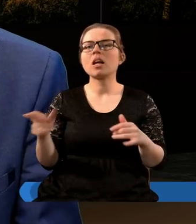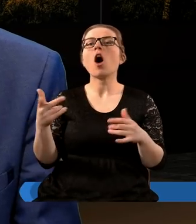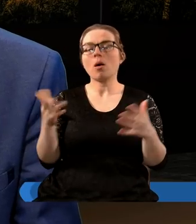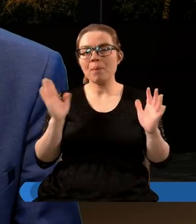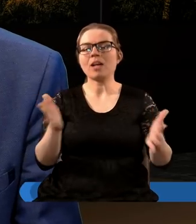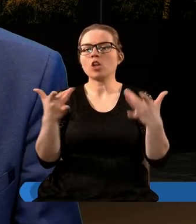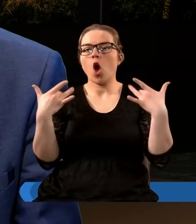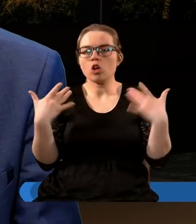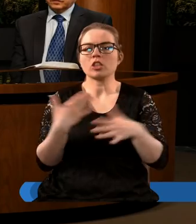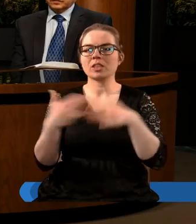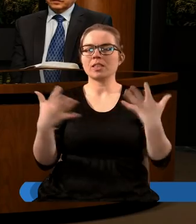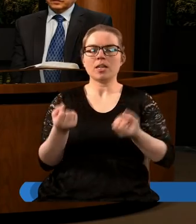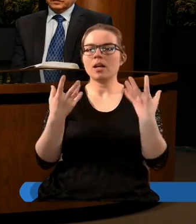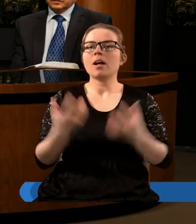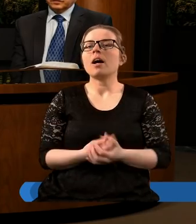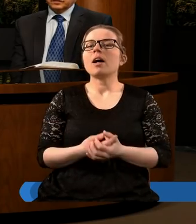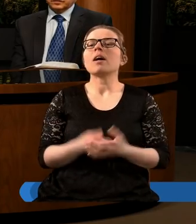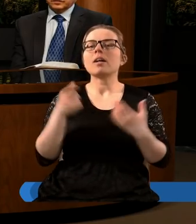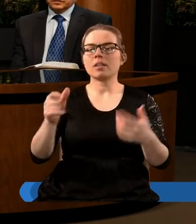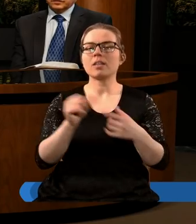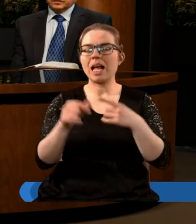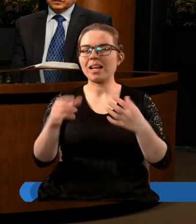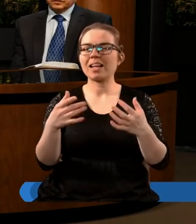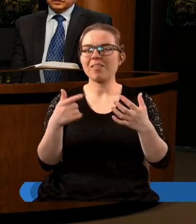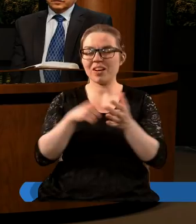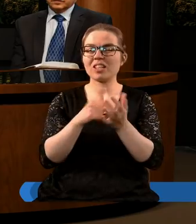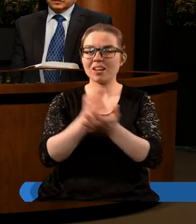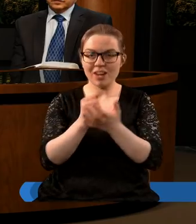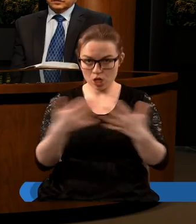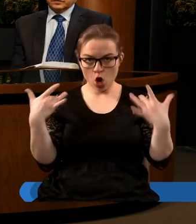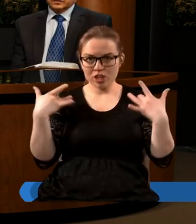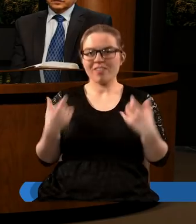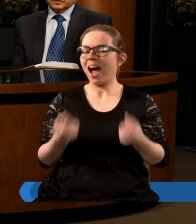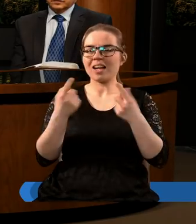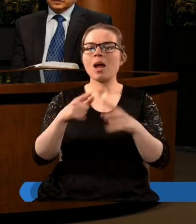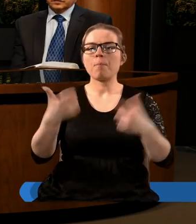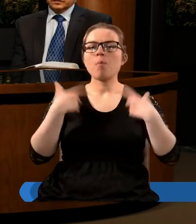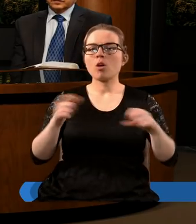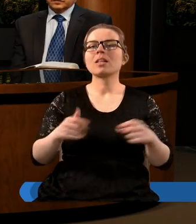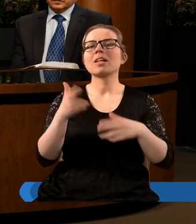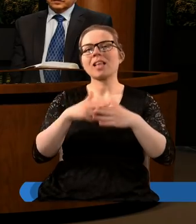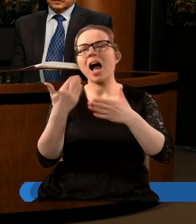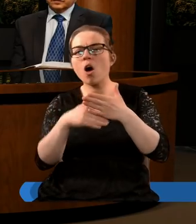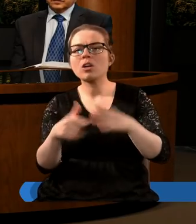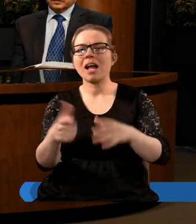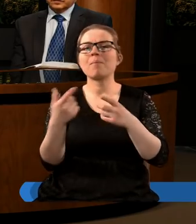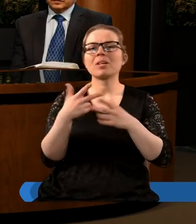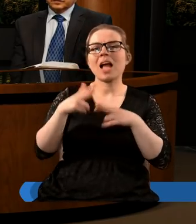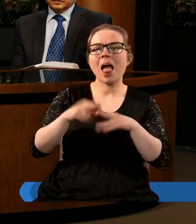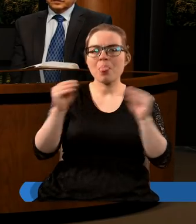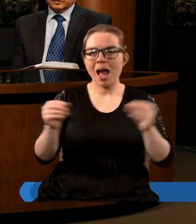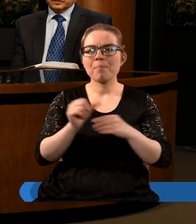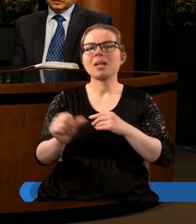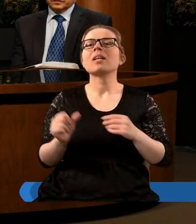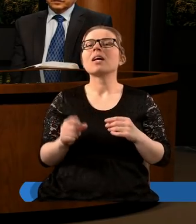odżyje. Wydaje się, że jesteśmy na tym etapie odżywania tej potęgi, ale to też pokazuje nam, że jesteśmy na ostatnim etapie tych proroctw,